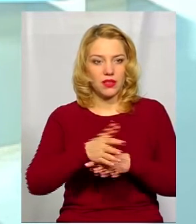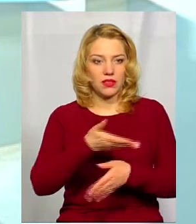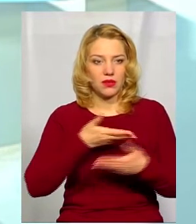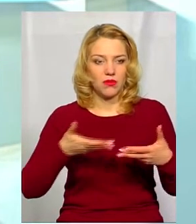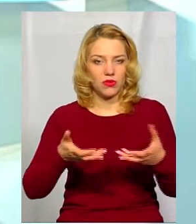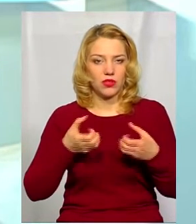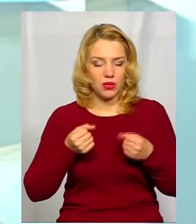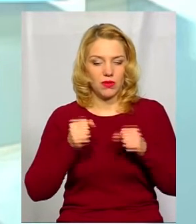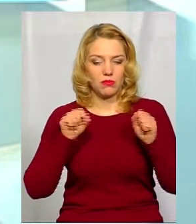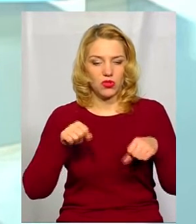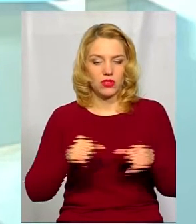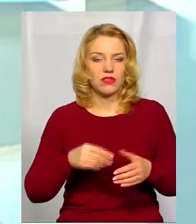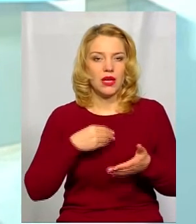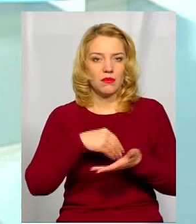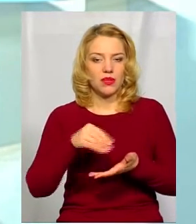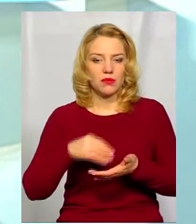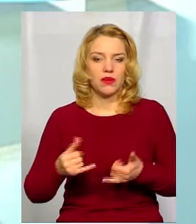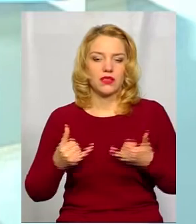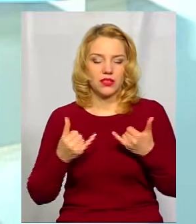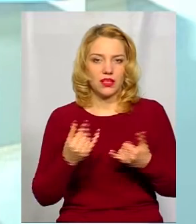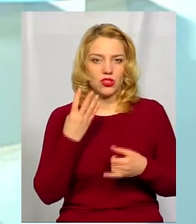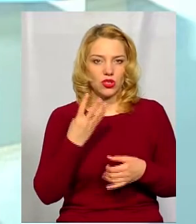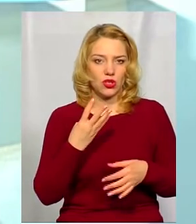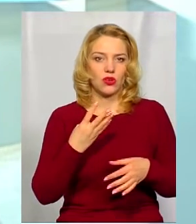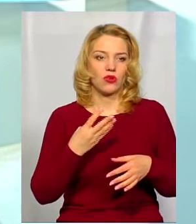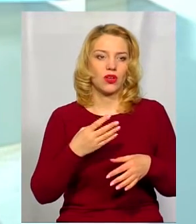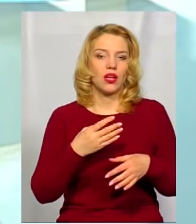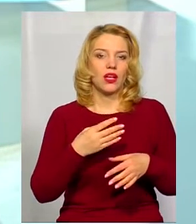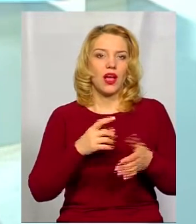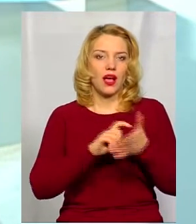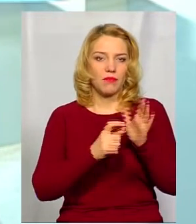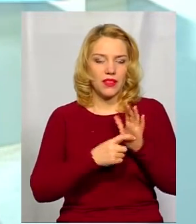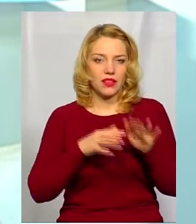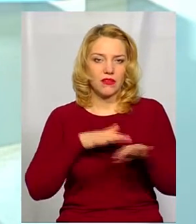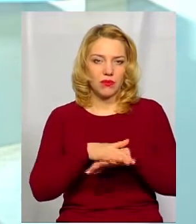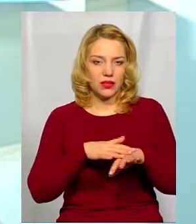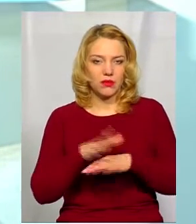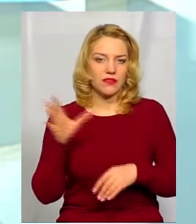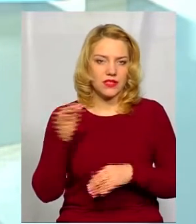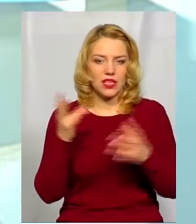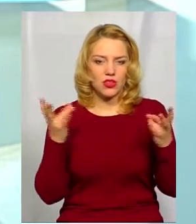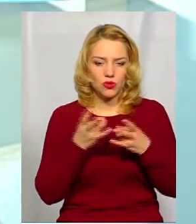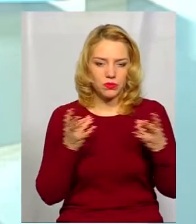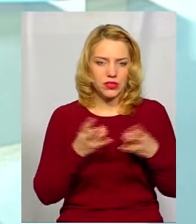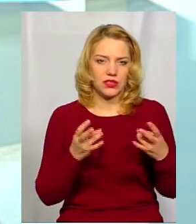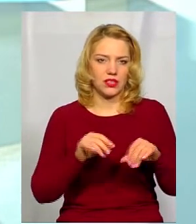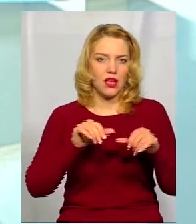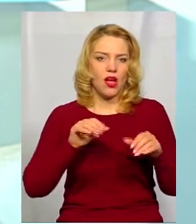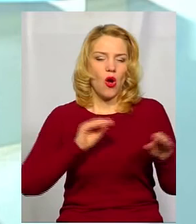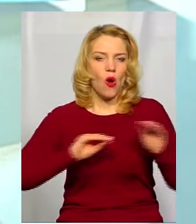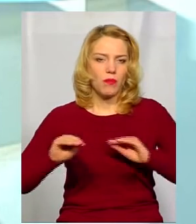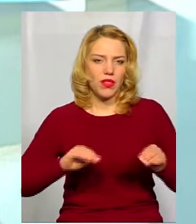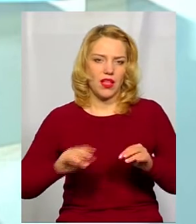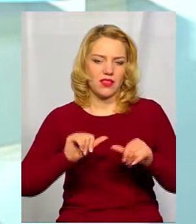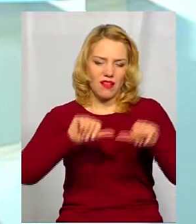придбати для чотирьох кабінетів математики усе необхідне обладнання. І фігури, і розрізи, і інші,